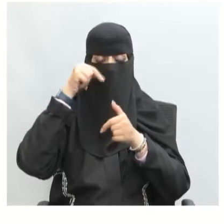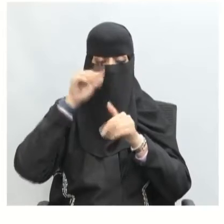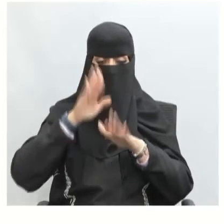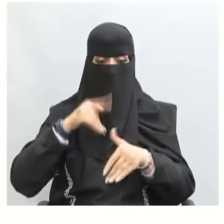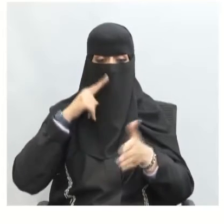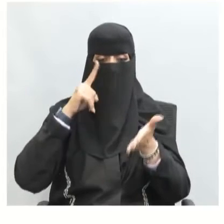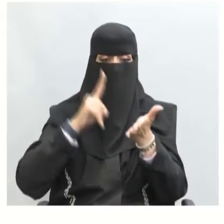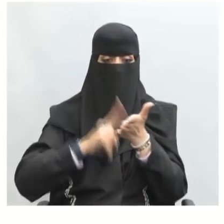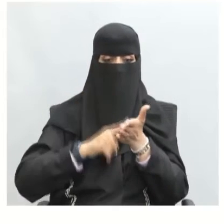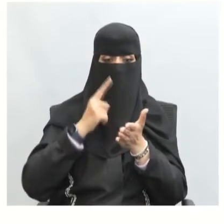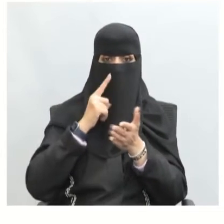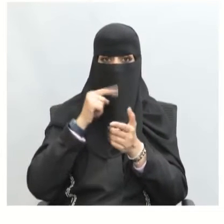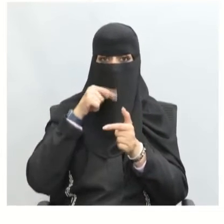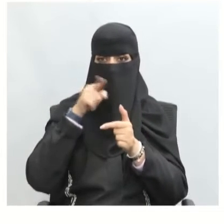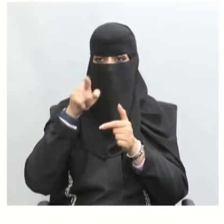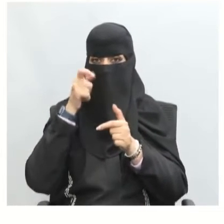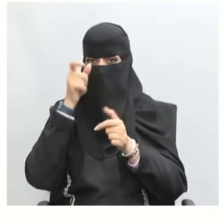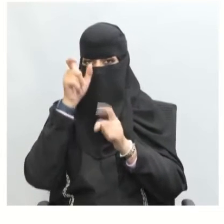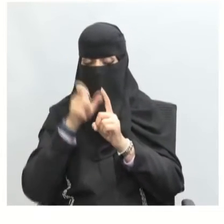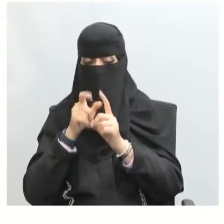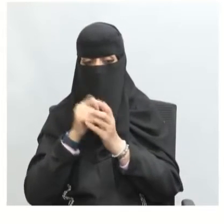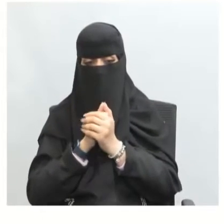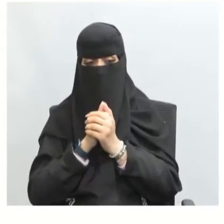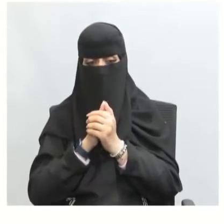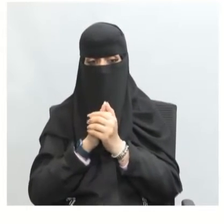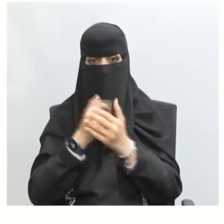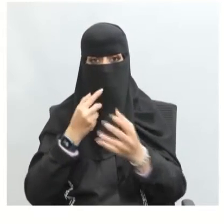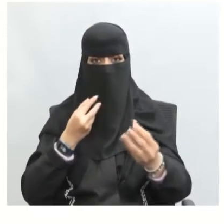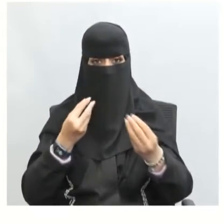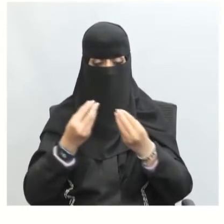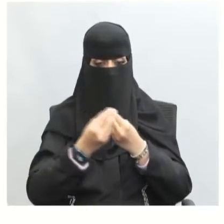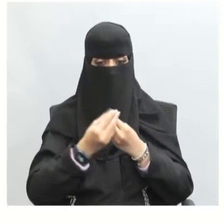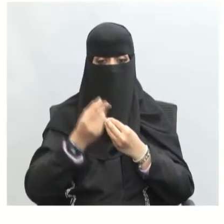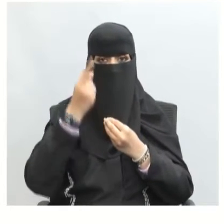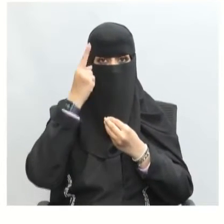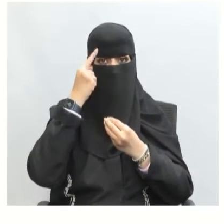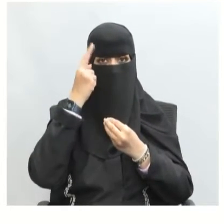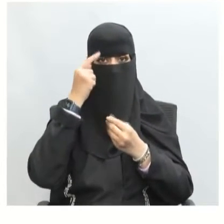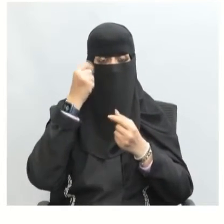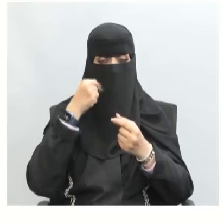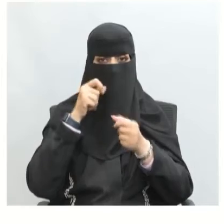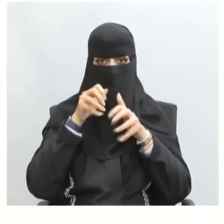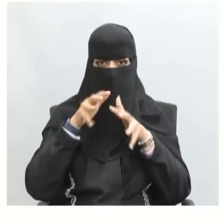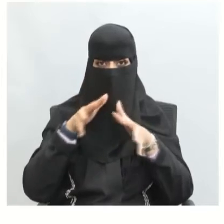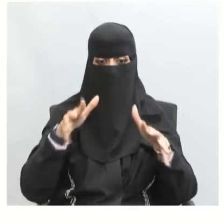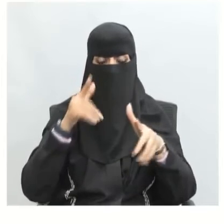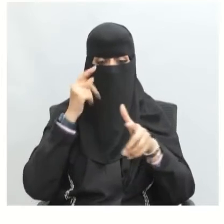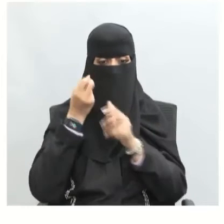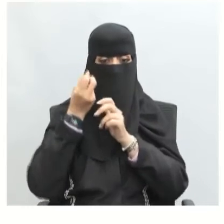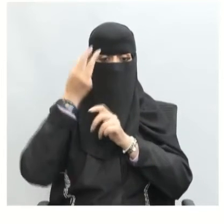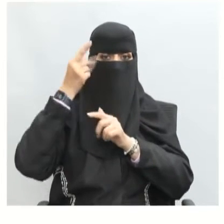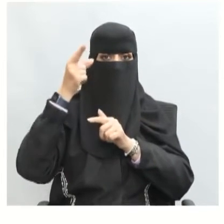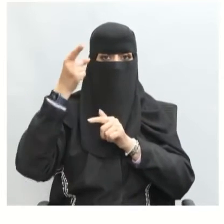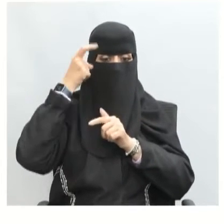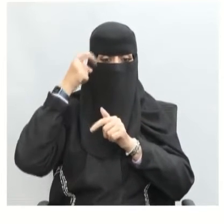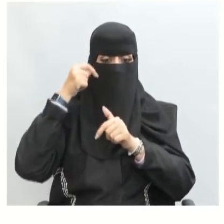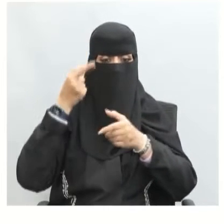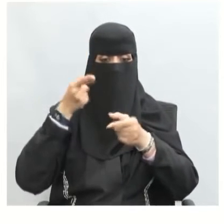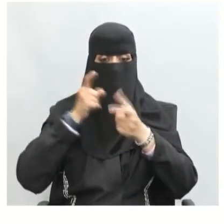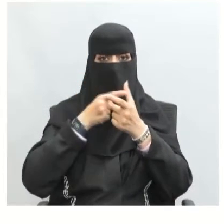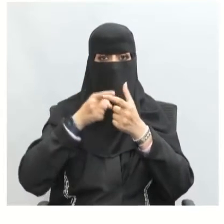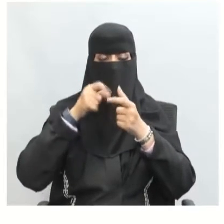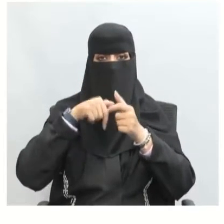الحوار المفيد عندما يكون يفهم به وجهات النظر وتبادل